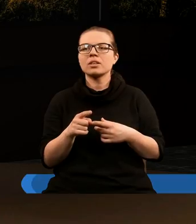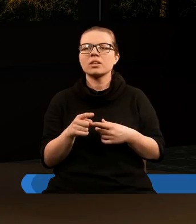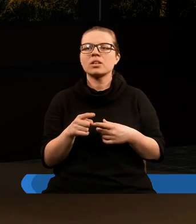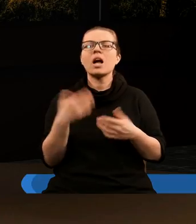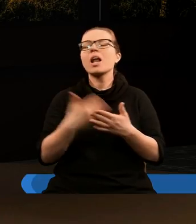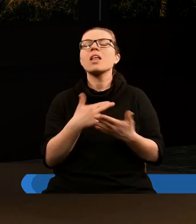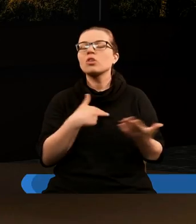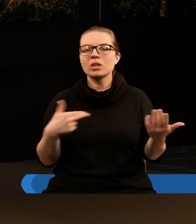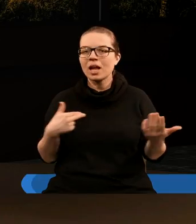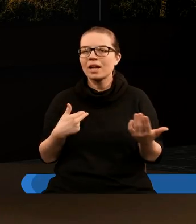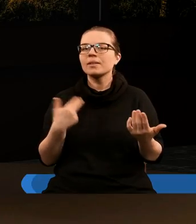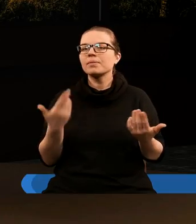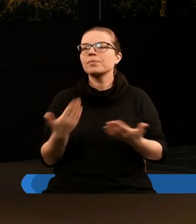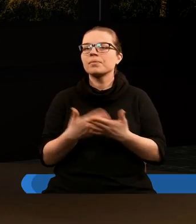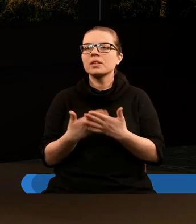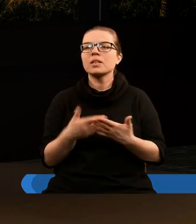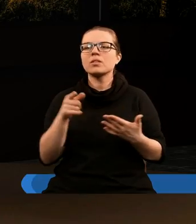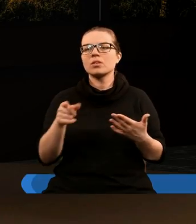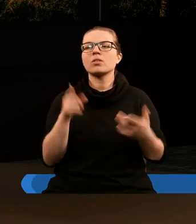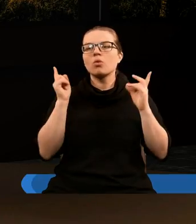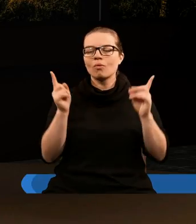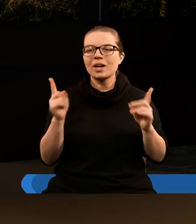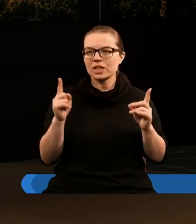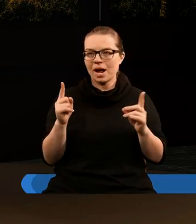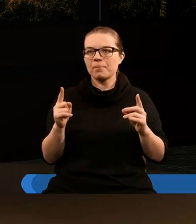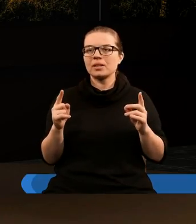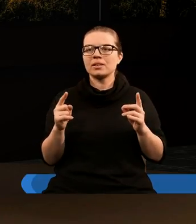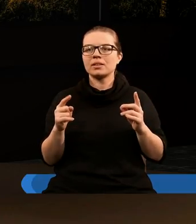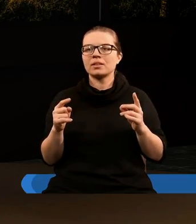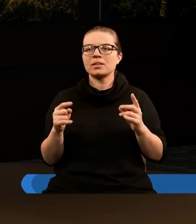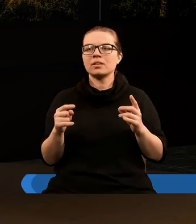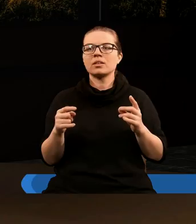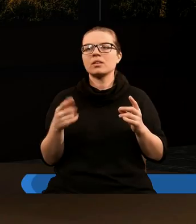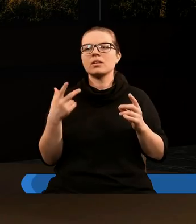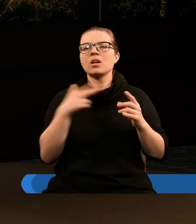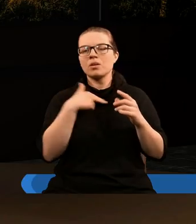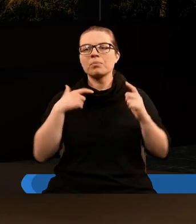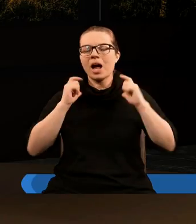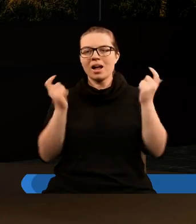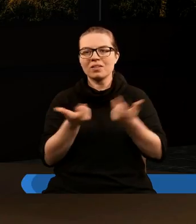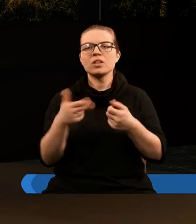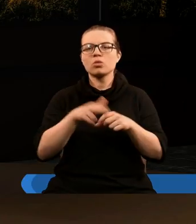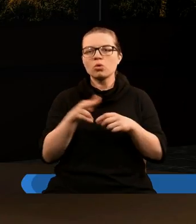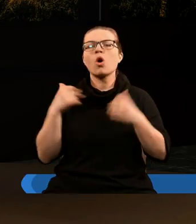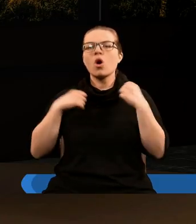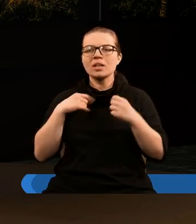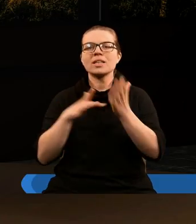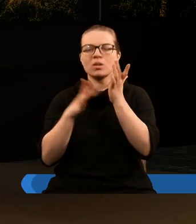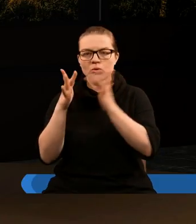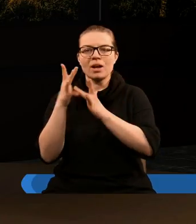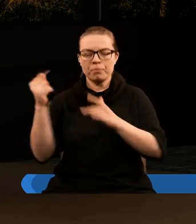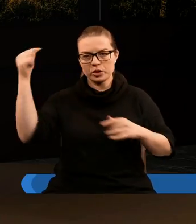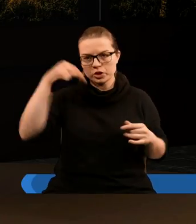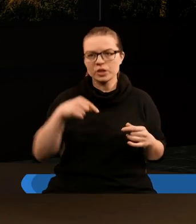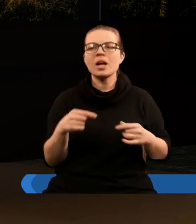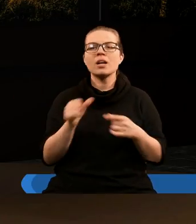A dlaczego nas? Dlatego, że jeśli uważamy się za Adwentystów, za tych, którzy oczekują Jezusa Chrystusa,